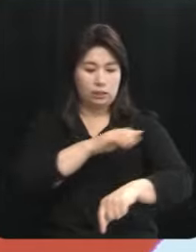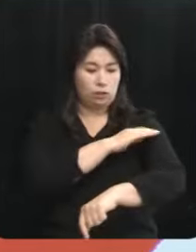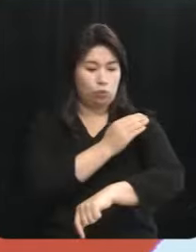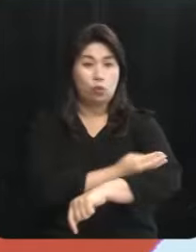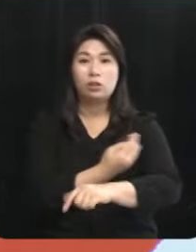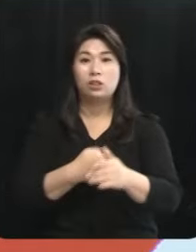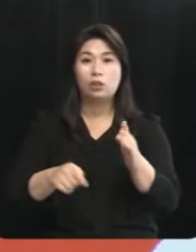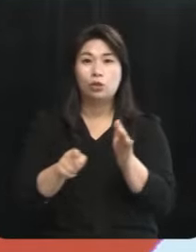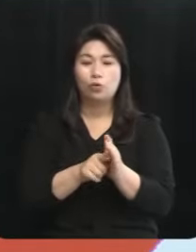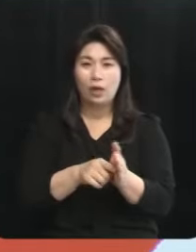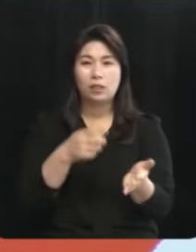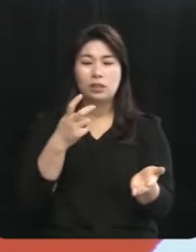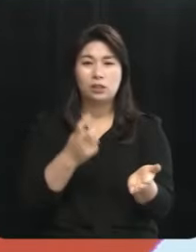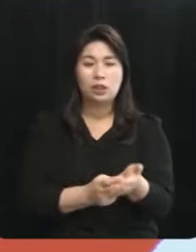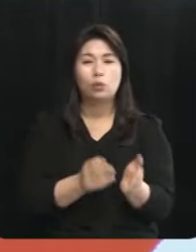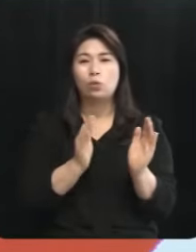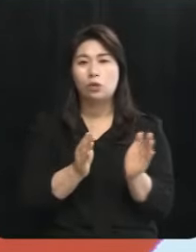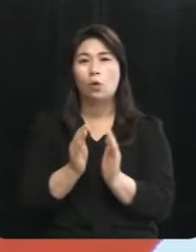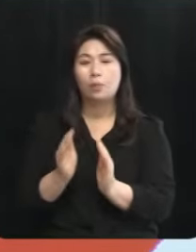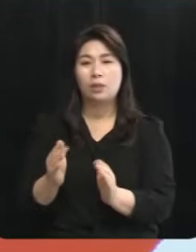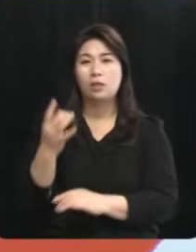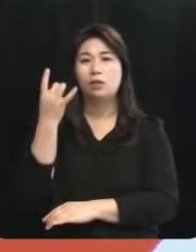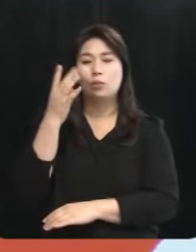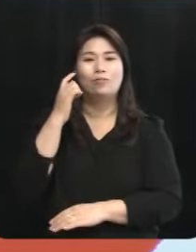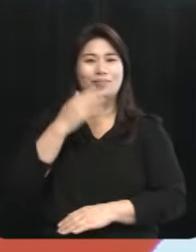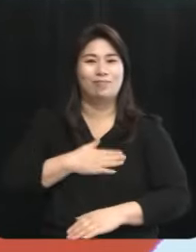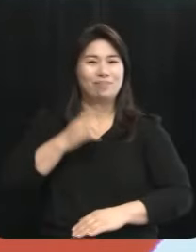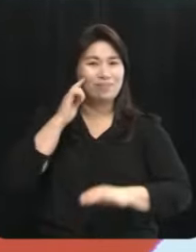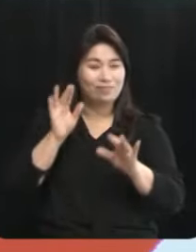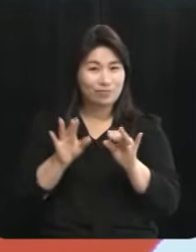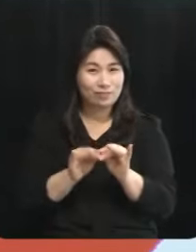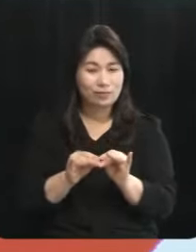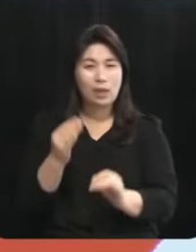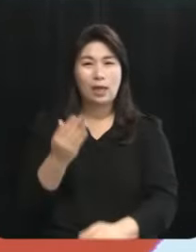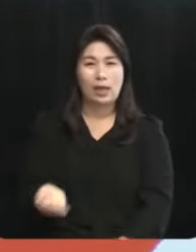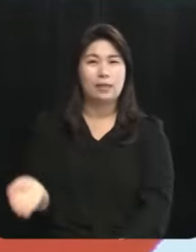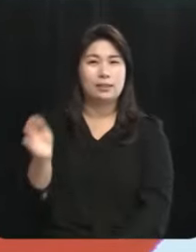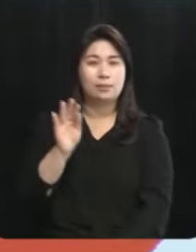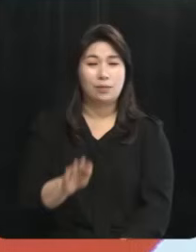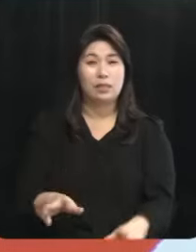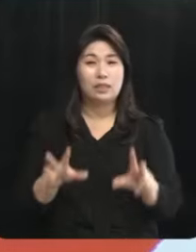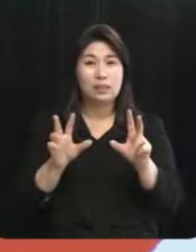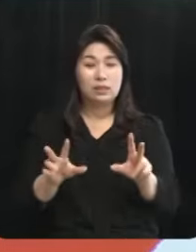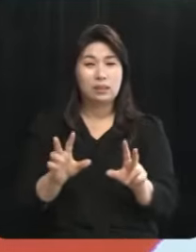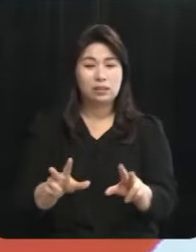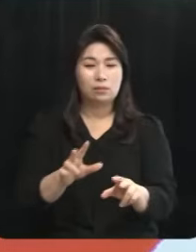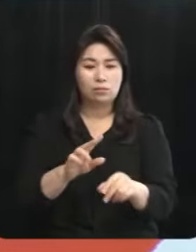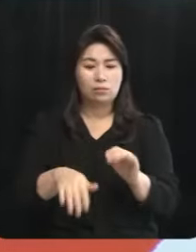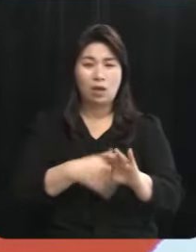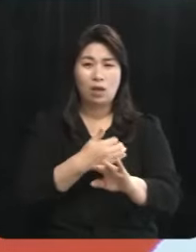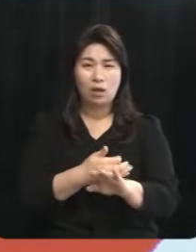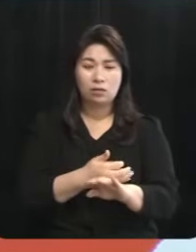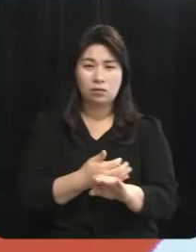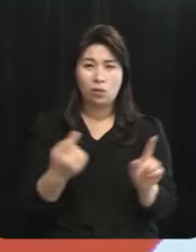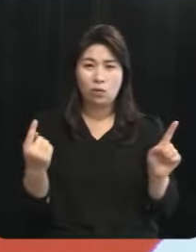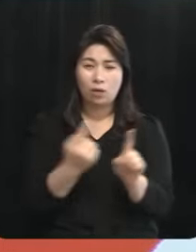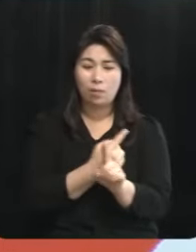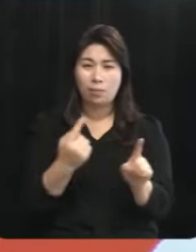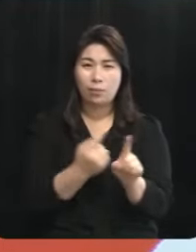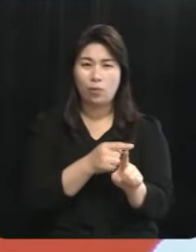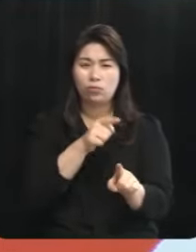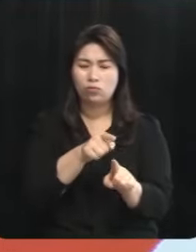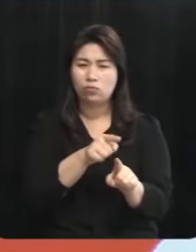제도적 정비에는 기본적으로 찬성합니다 그러나 지금의 행정체제 개편안은 많은